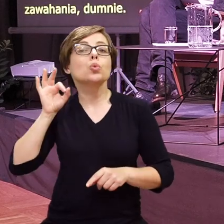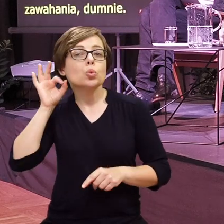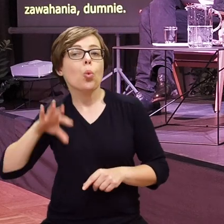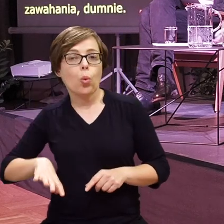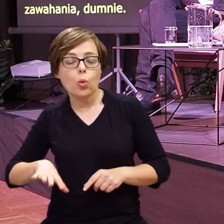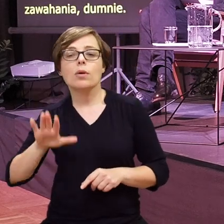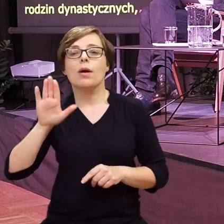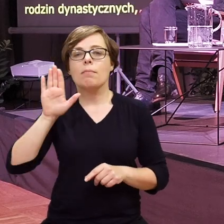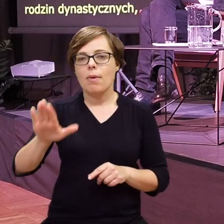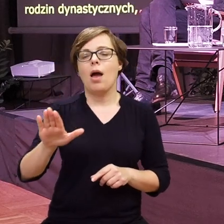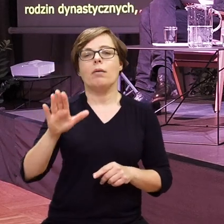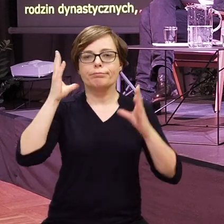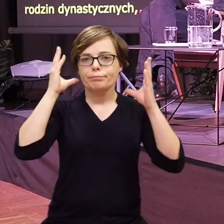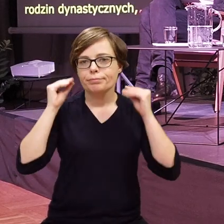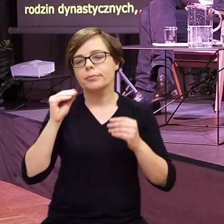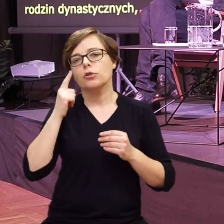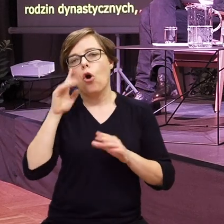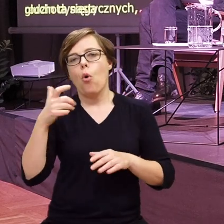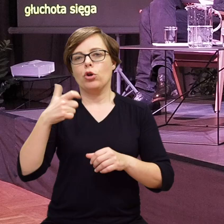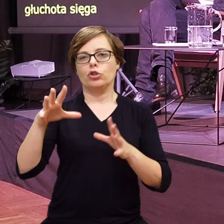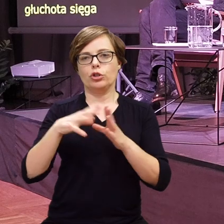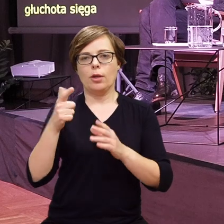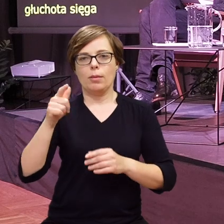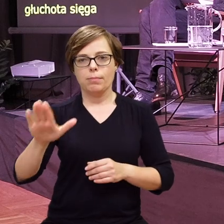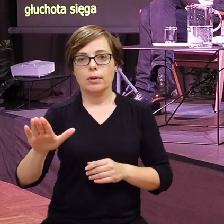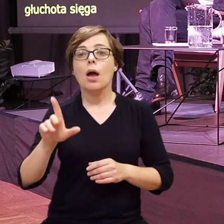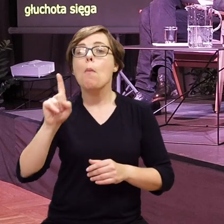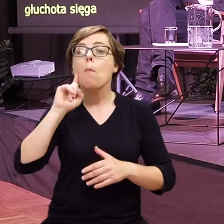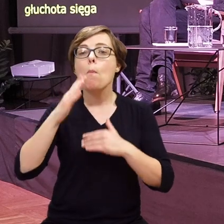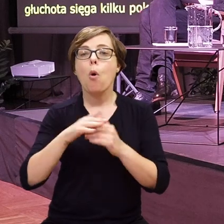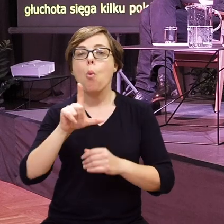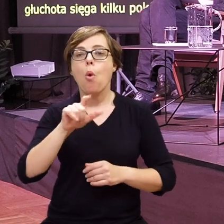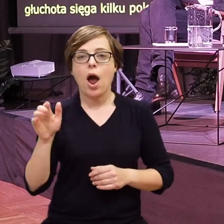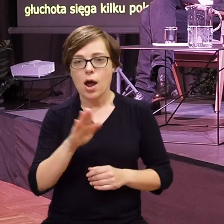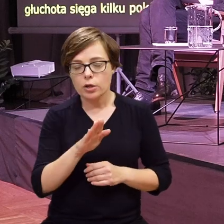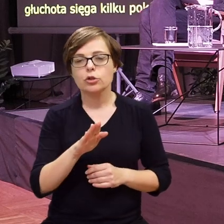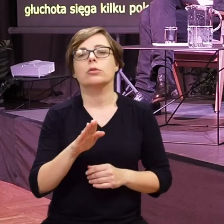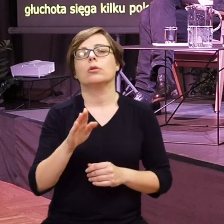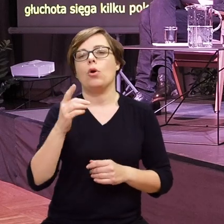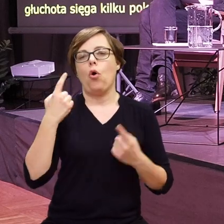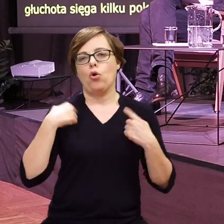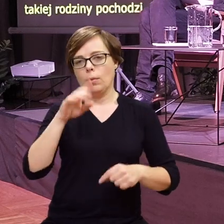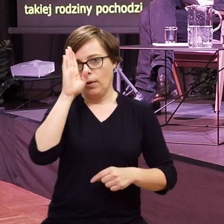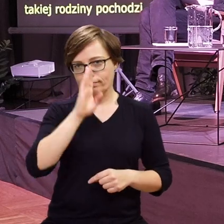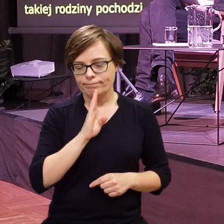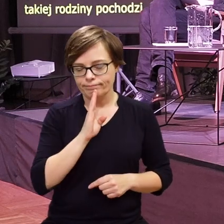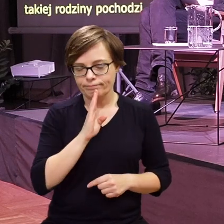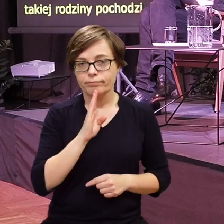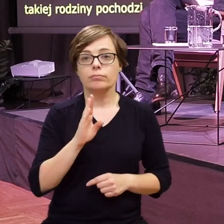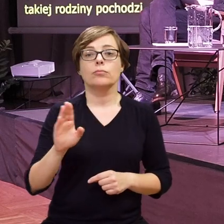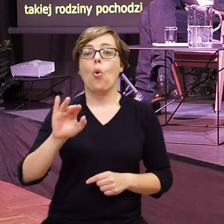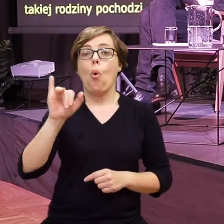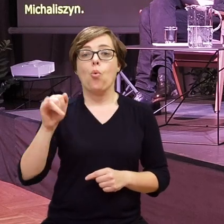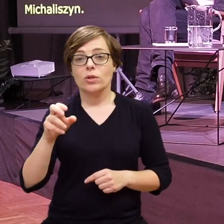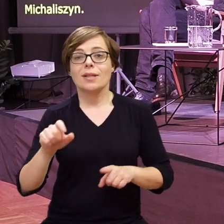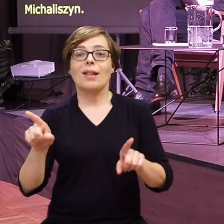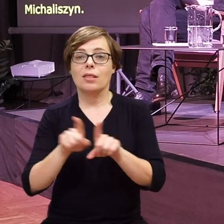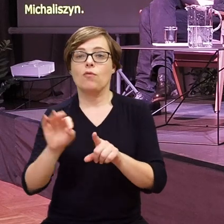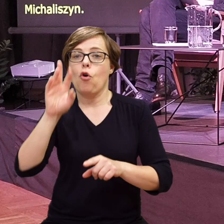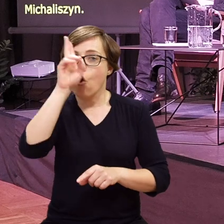decybeli. Mąż Łukasz jest osobą słabosłyszącą. Justyna, tak jak jej rodzice i dzieci